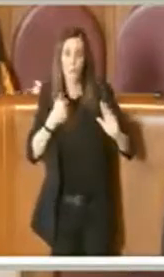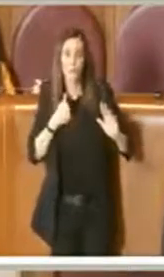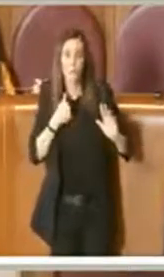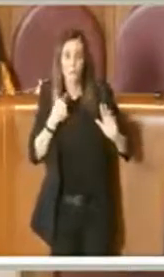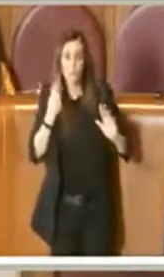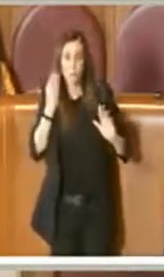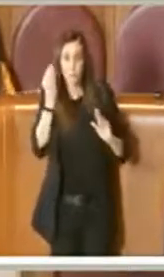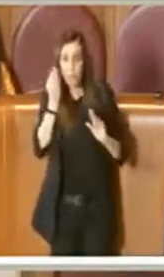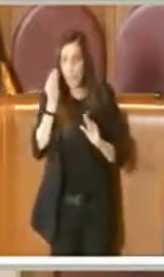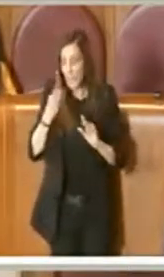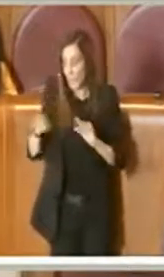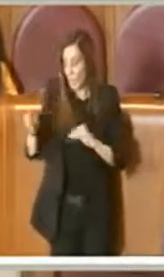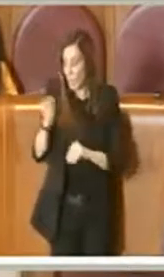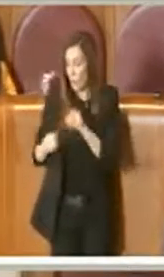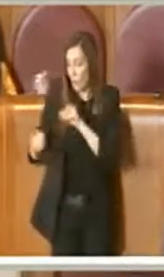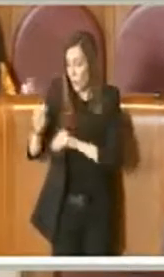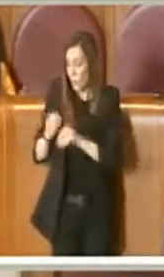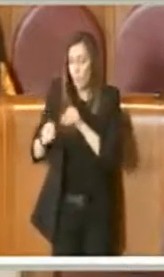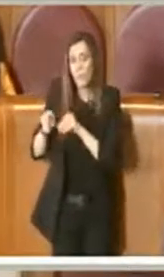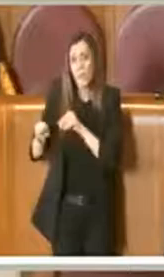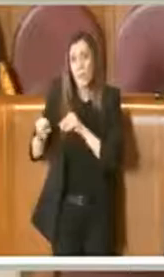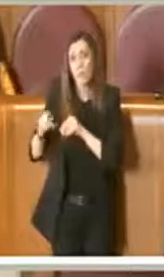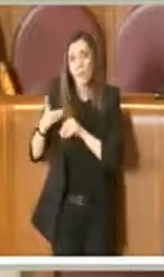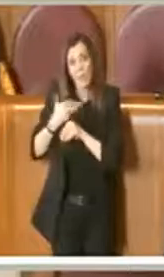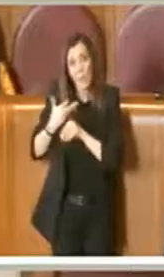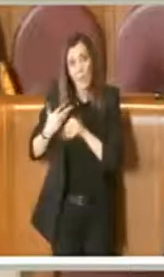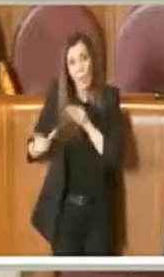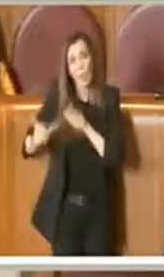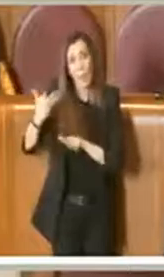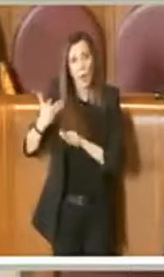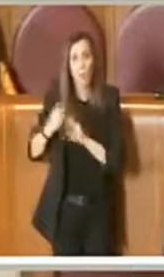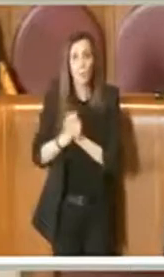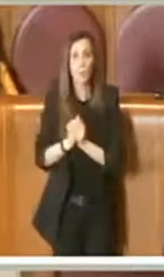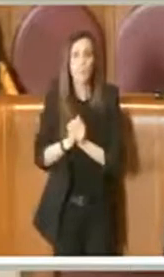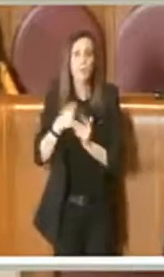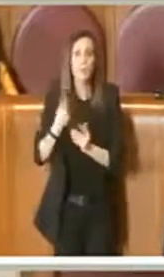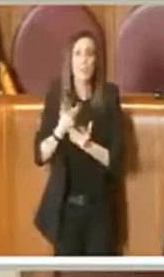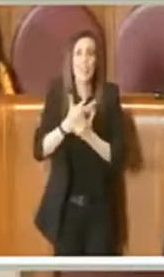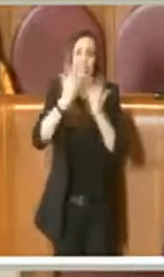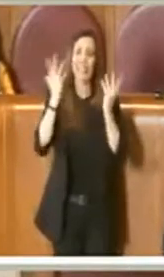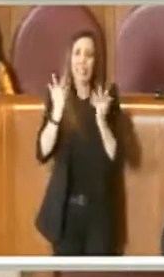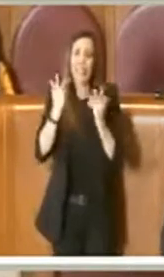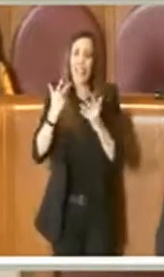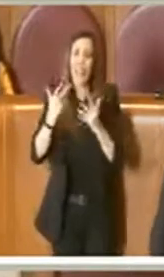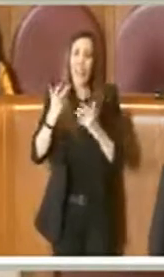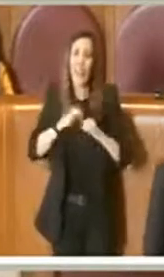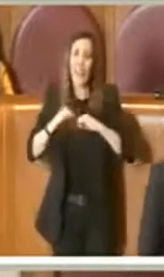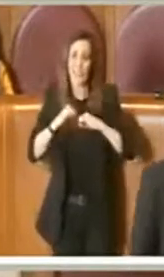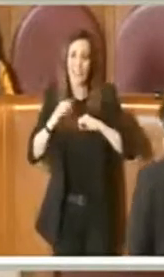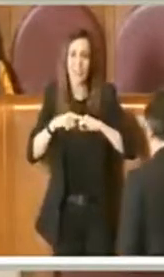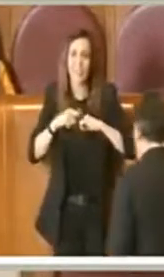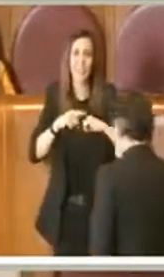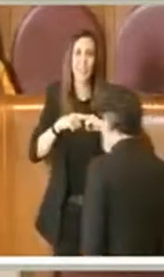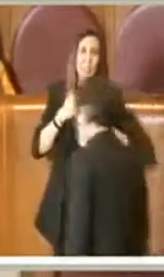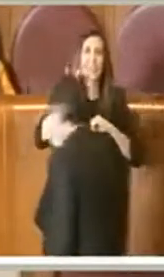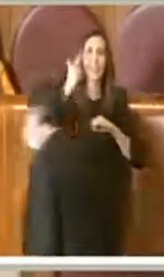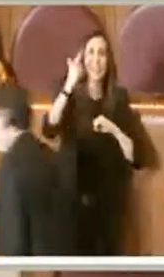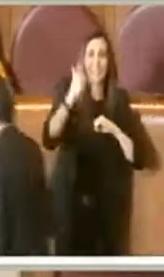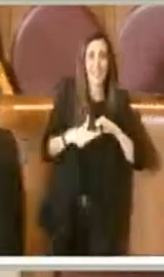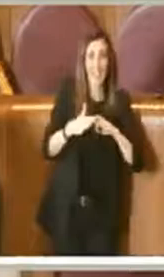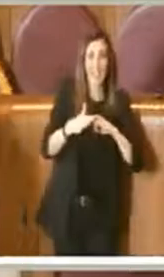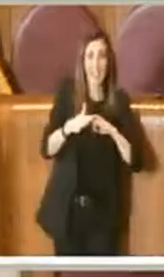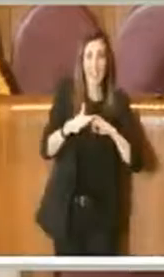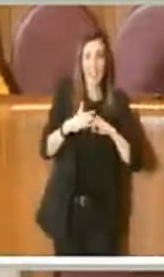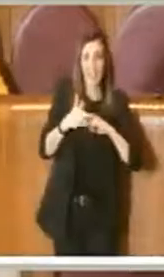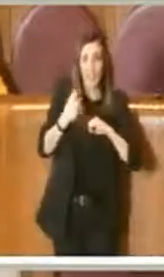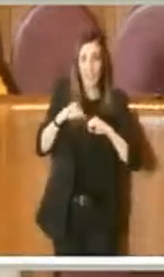referendum lo avesse. Poi ovviamente l'amministrazione sapeva che c'era stato un ricorso al Tarra e è ovvio che